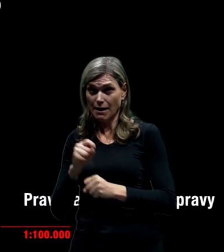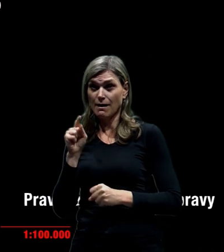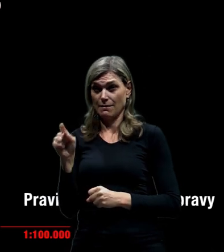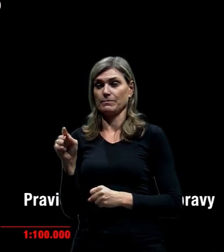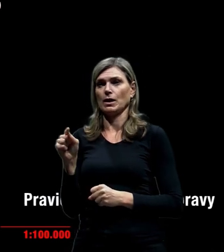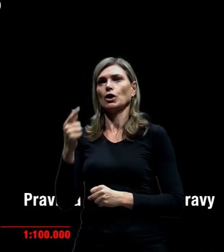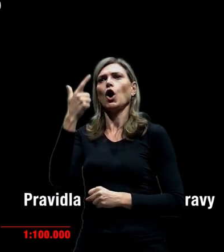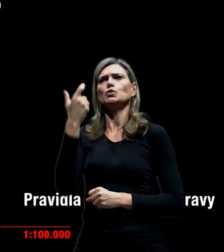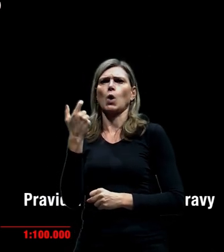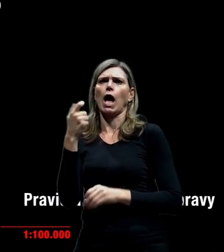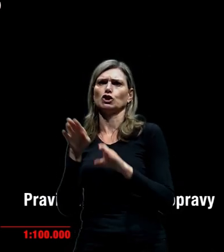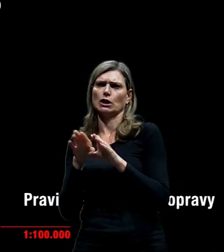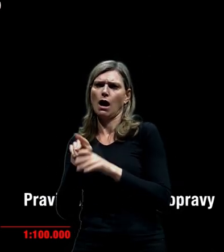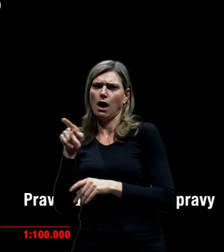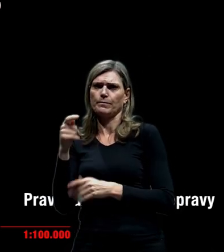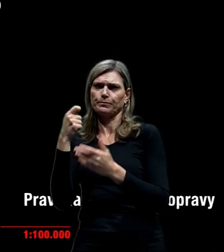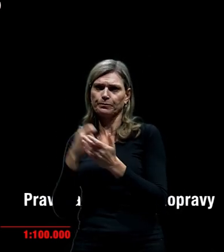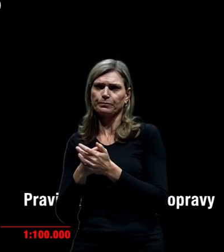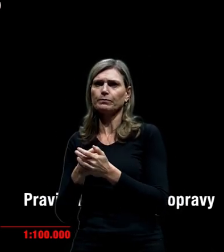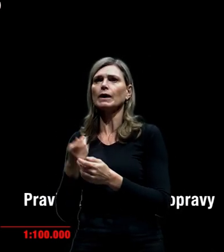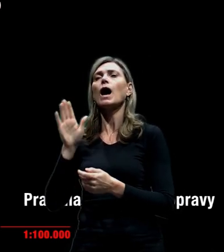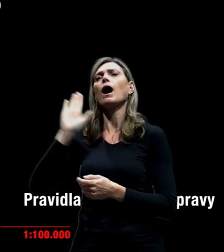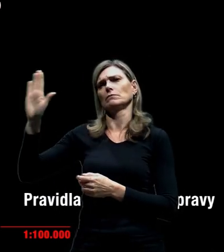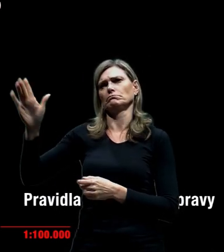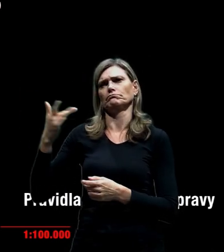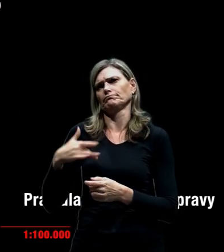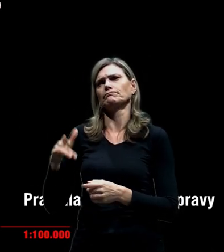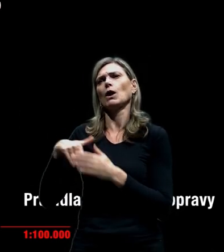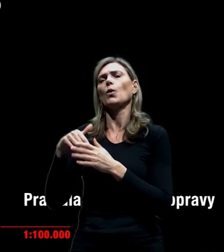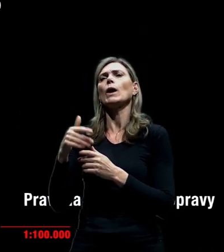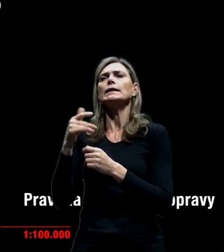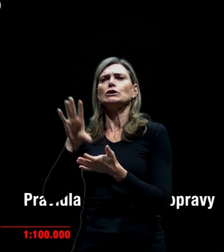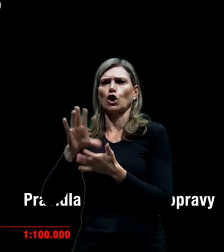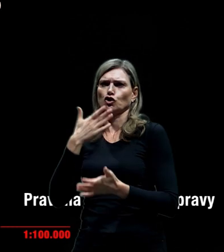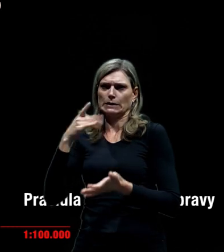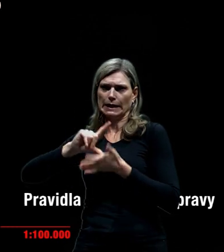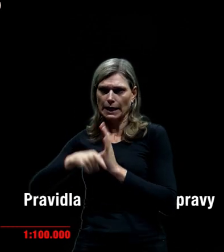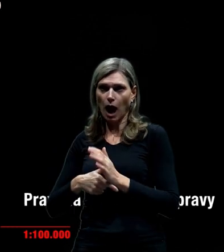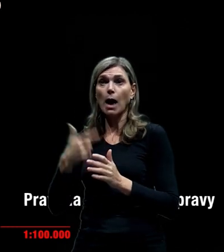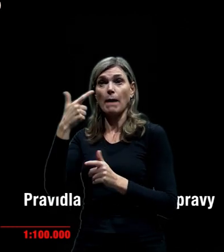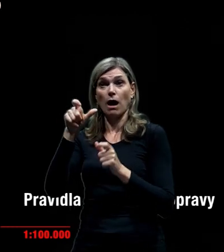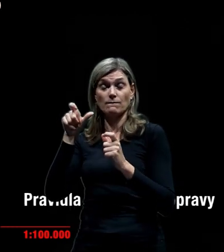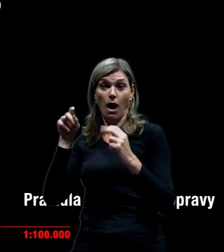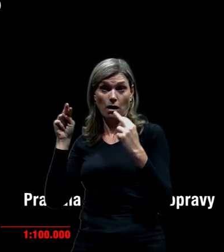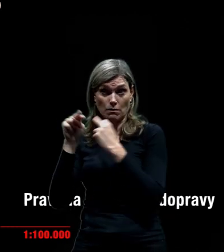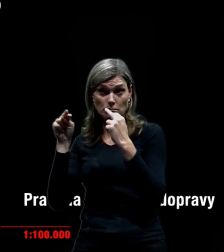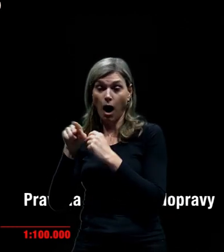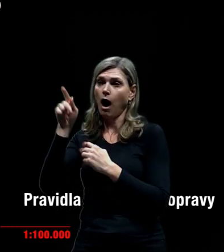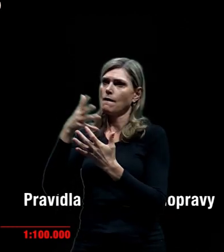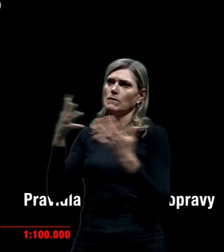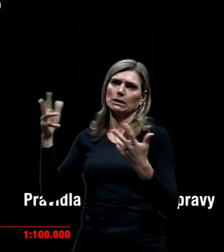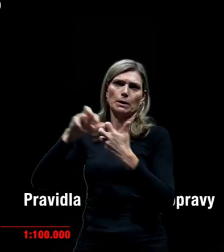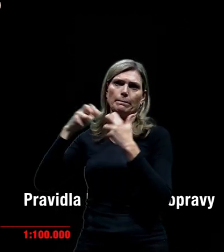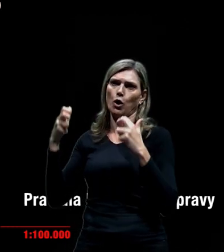druhé třídy, který investuje středočeský kraj, je dvoupruhová a potýká se s obrovskými problémy na